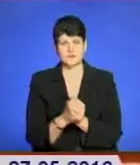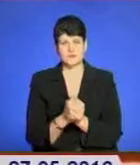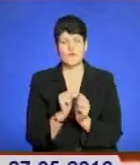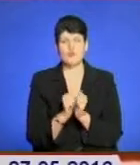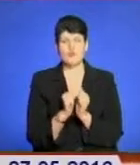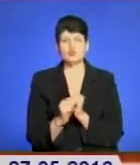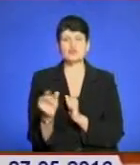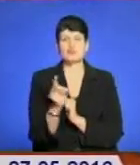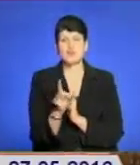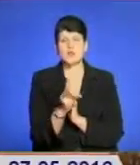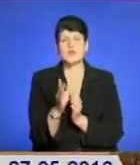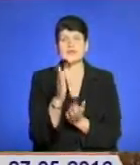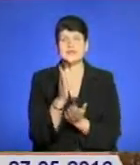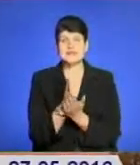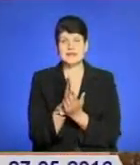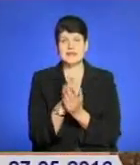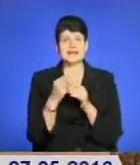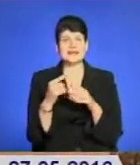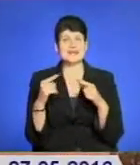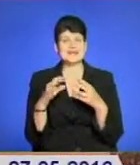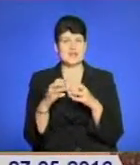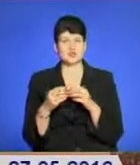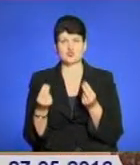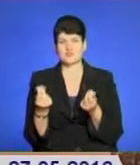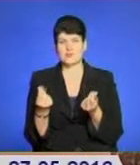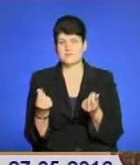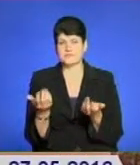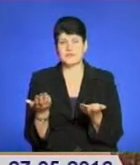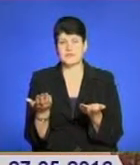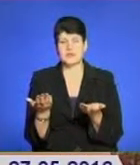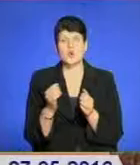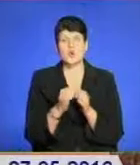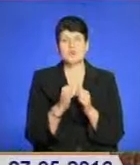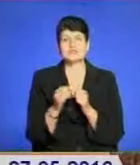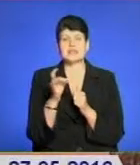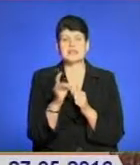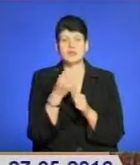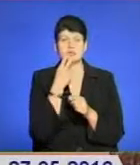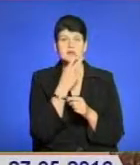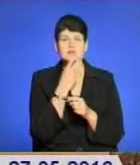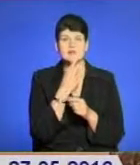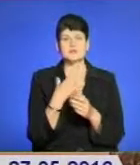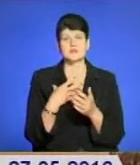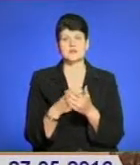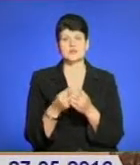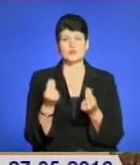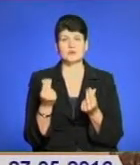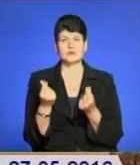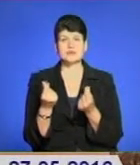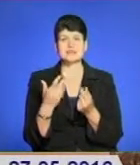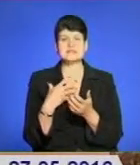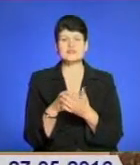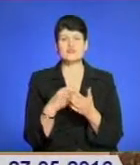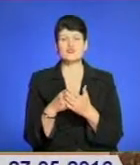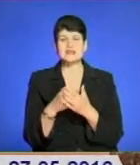районі є різна сума, тобто кожен район дивився своїх надходжень і свого бюджету